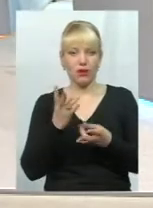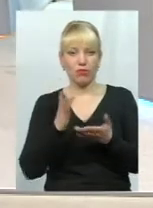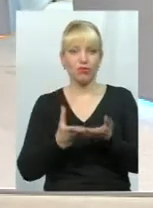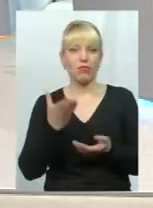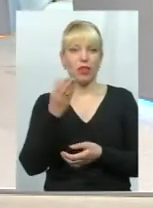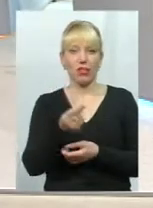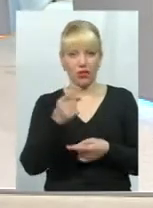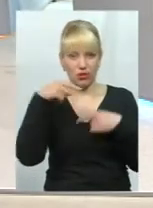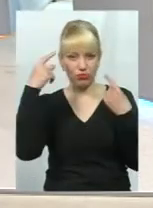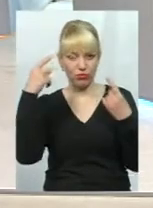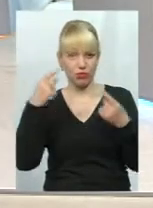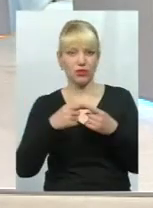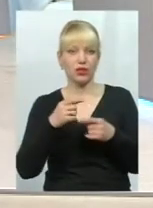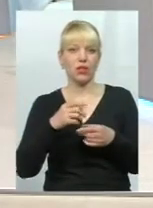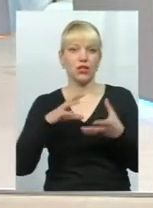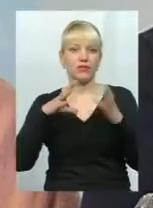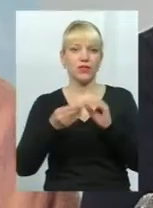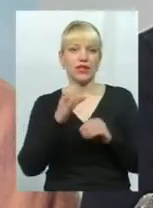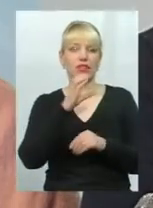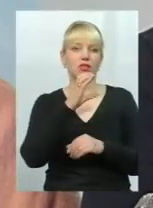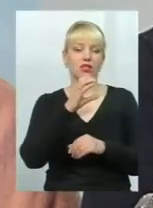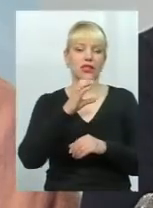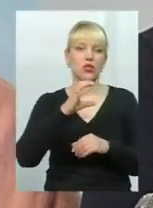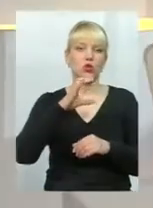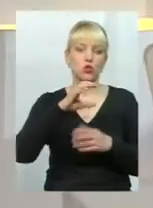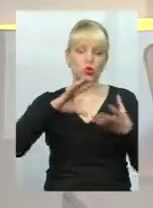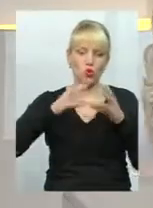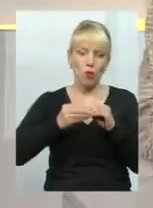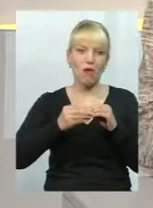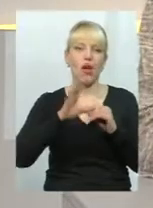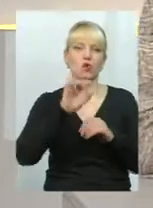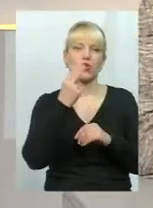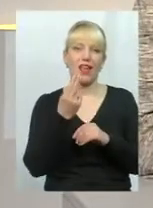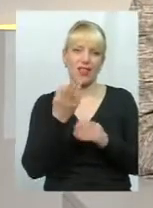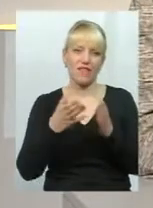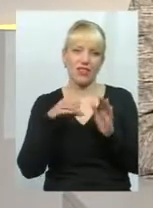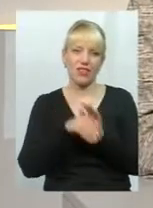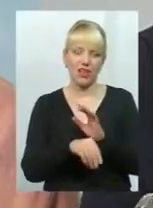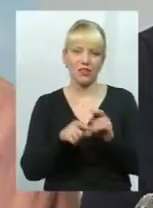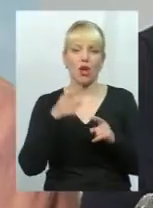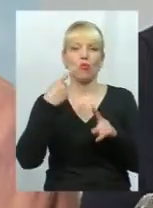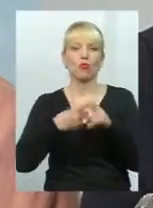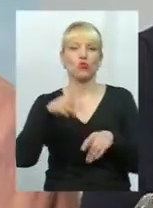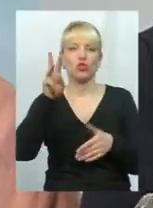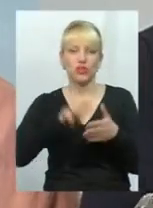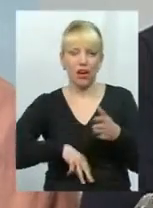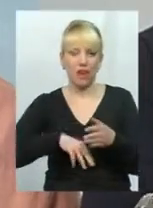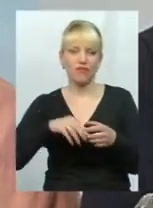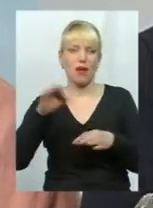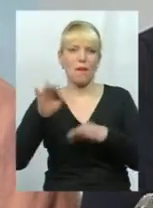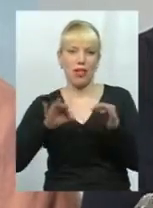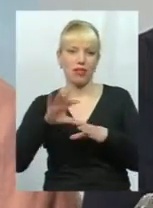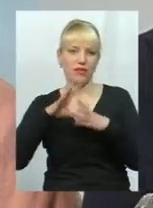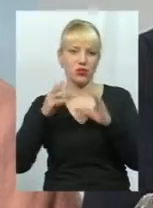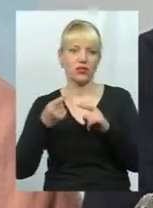суму єдиного соціального внеску вже за тих 5 місяців, які поможете на 704. штрафи, пені і так далі. І це однозначно, ми знову